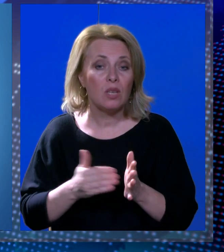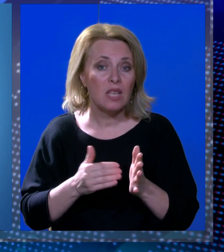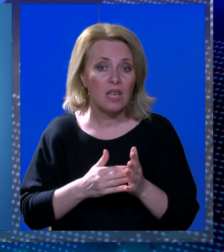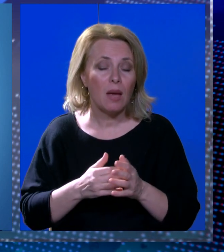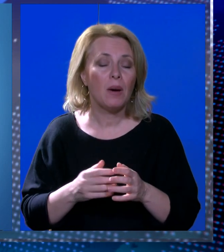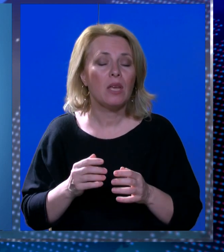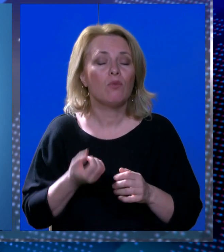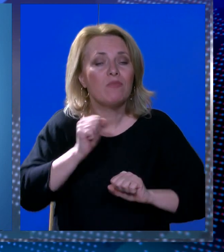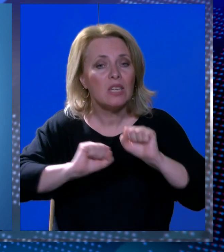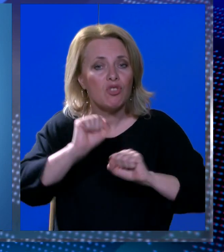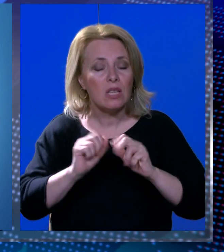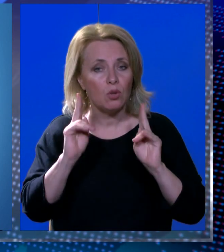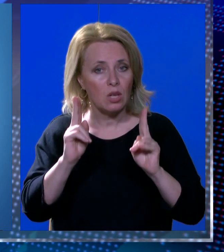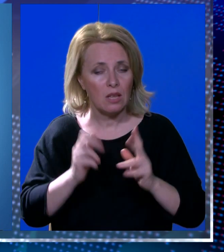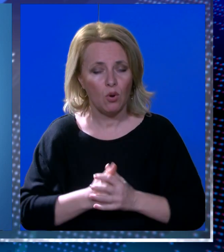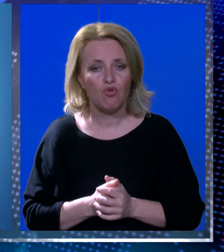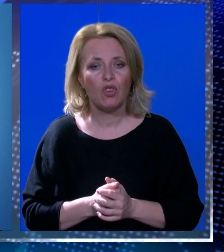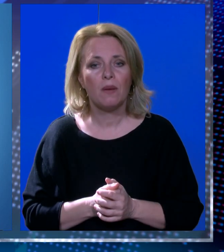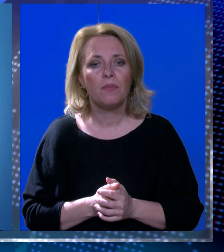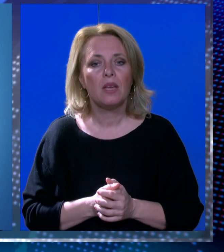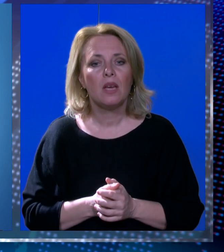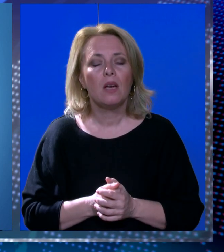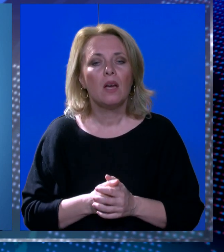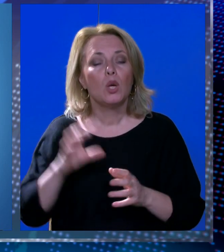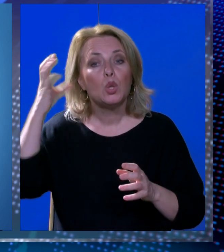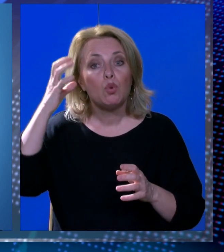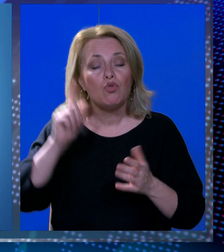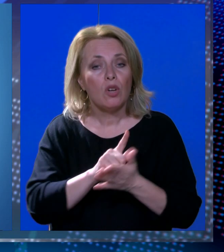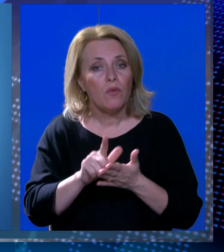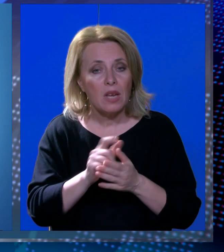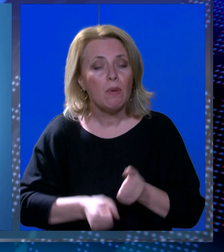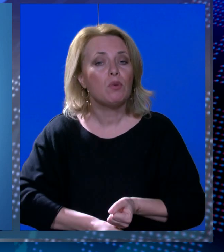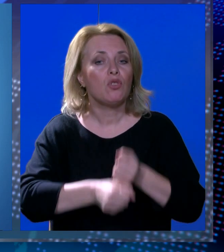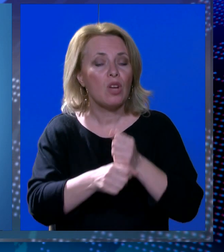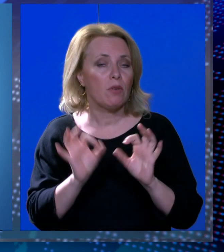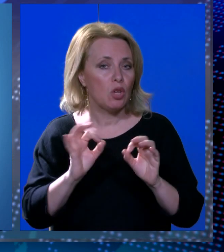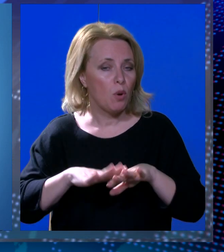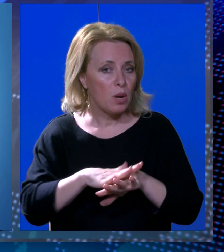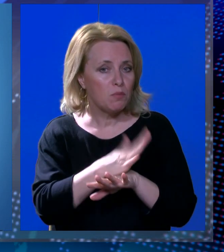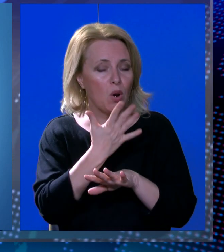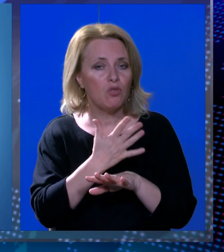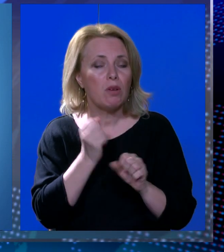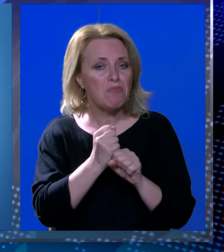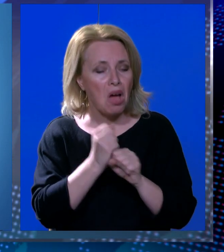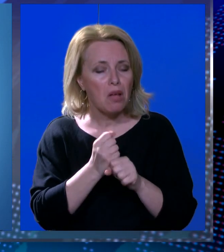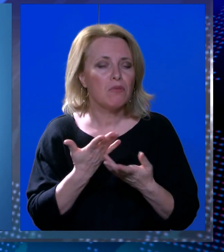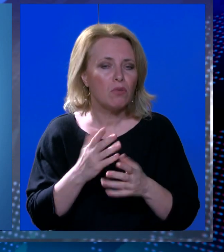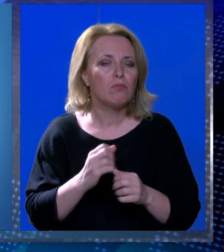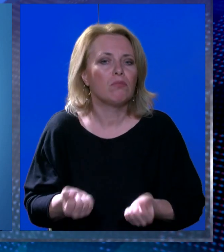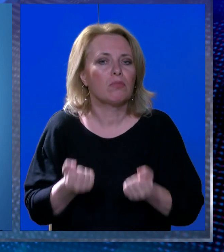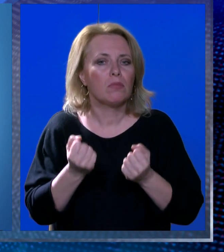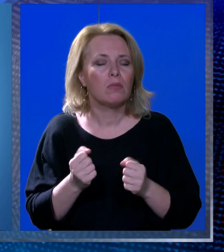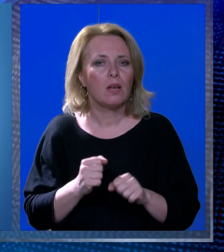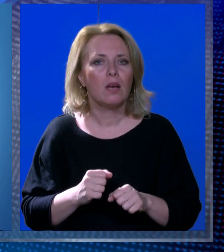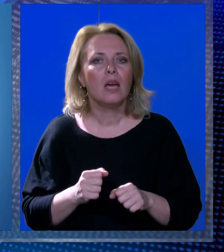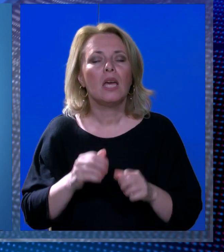si dalje trebaju svuda jače štititi od hladnoće nego ostali. Pravladavajuće sunčeno vrijeme podržavaće dobro raspoloženje, radni elan i dobru